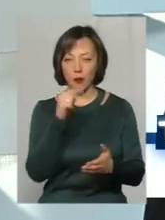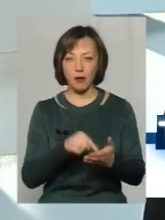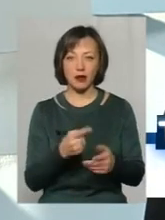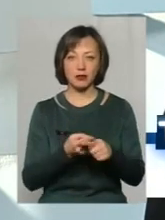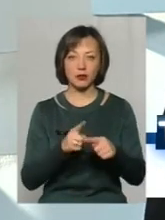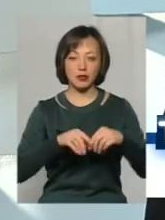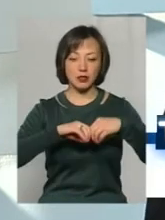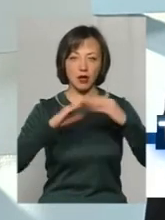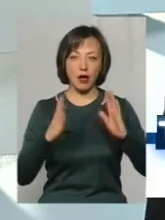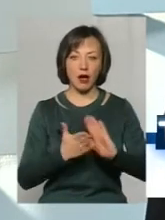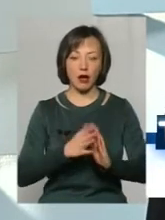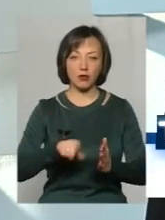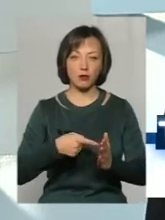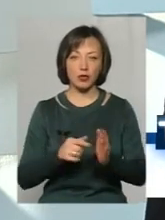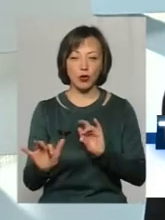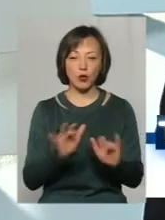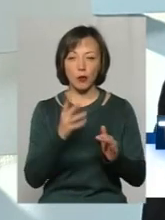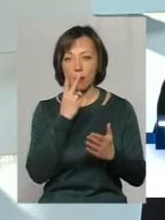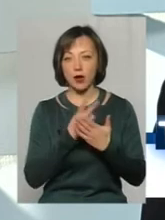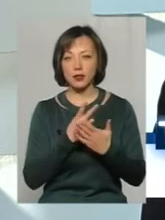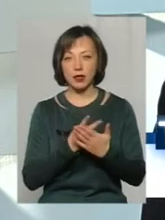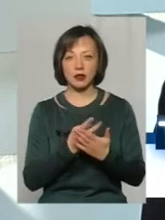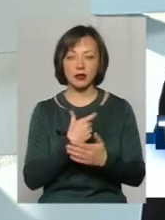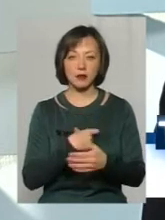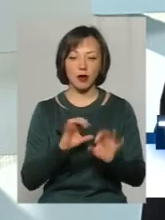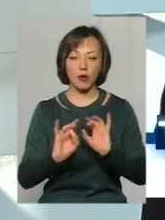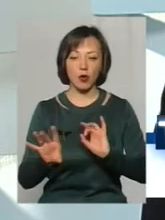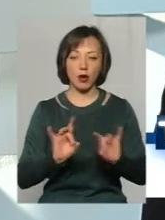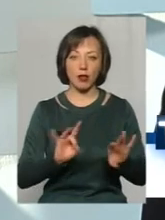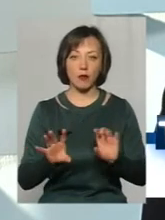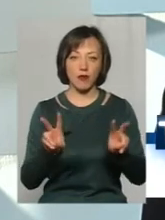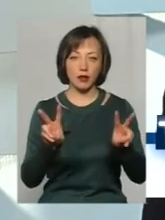на таку загальному міську руханку, показати себе, прорекомувати свій вид спорту.